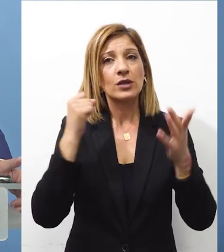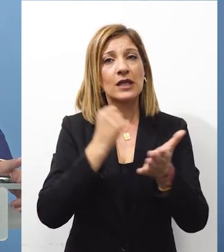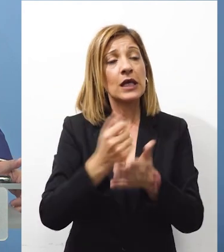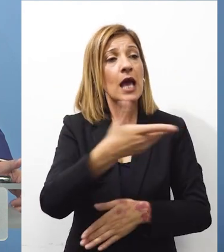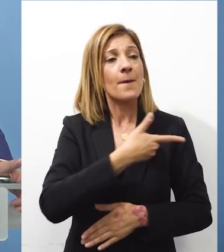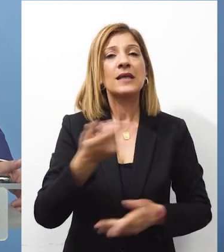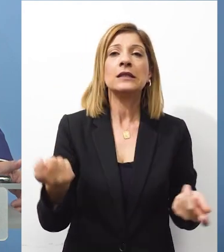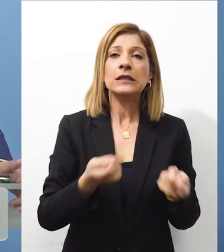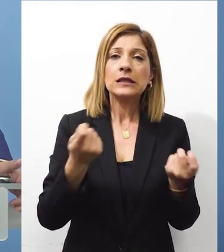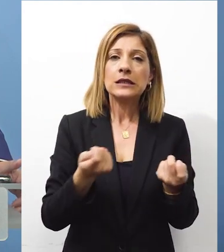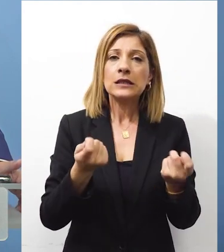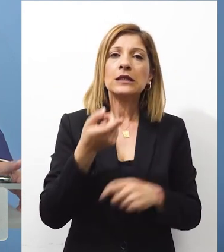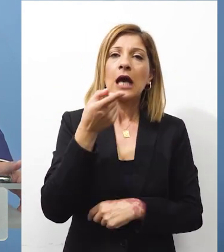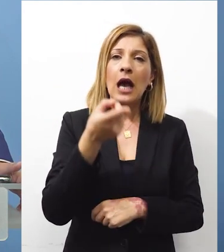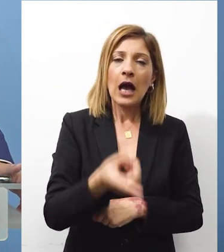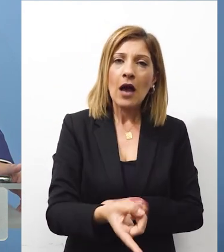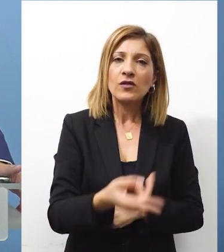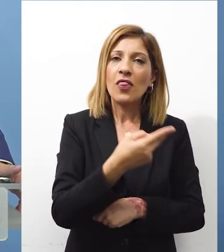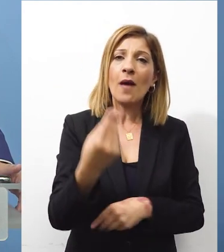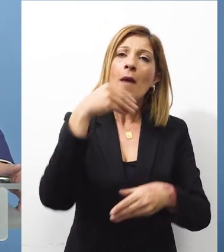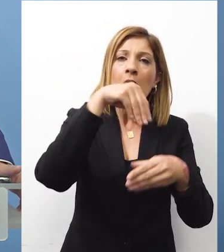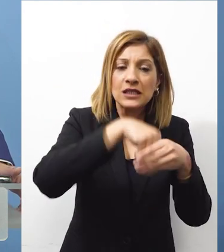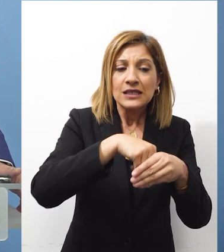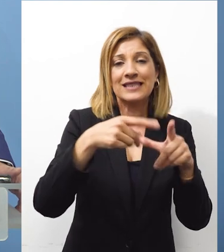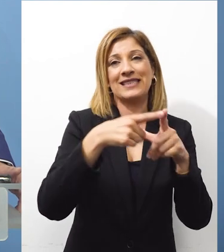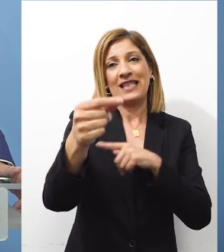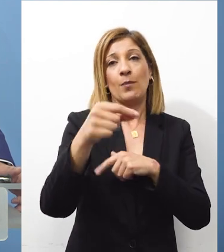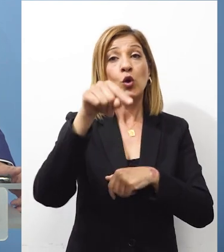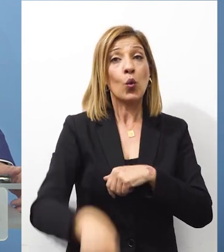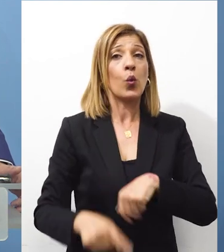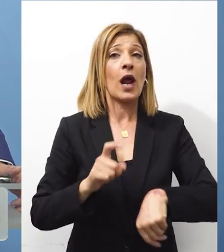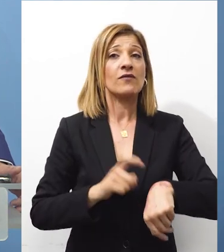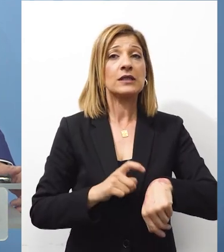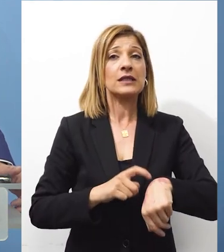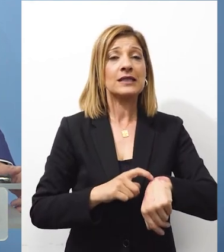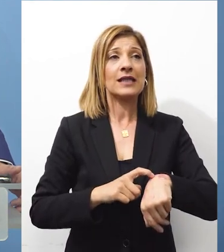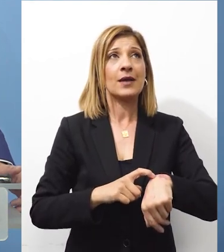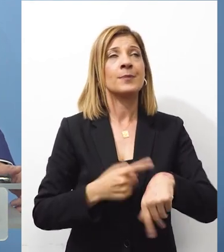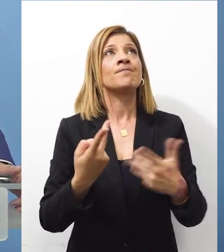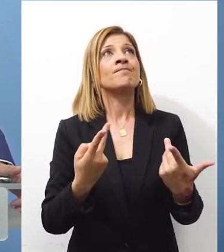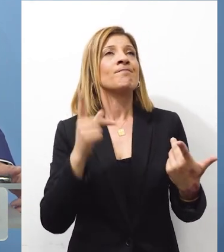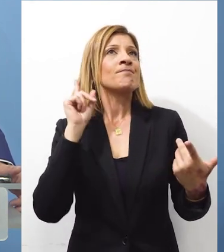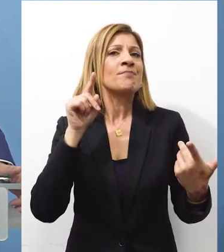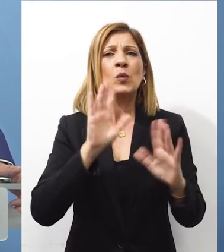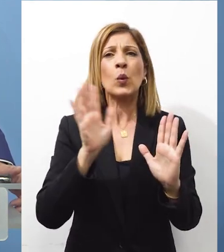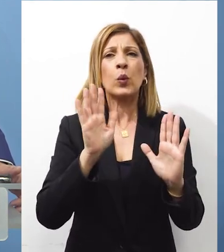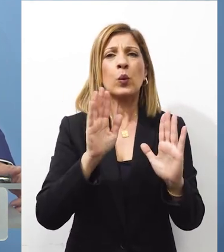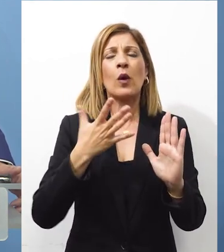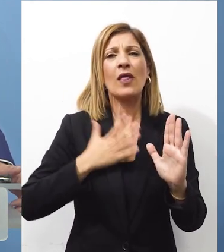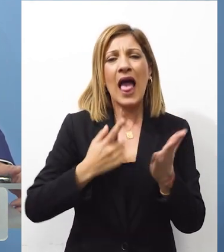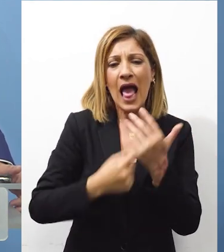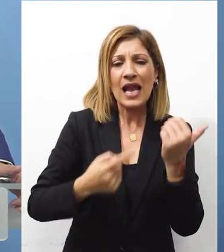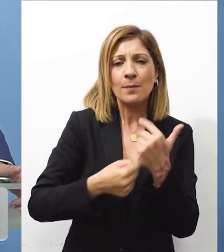οποία λαμβάνουμε είναι μέτρα Τα οποία αφορούν την εξωτερική πτυχή Αυτή τη στιγμή όμως δεν είναι ζητήματα Είτε παραλήψεων Είτε